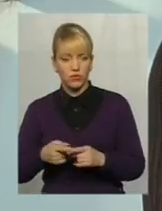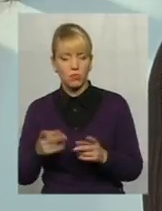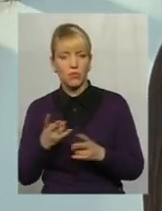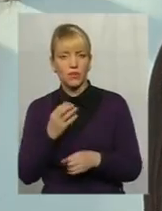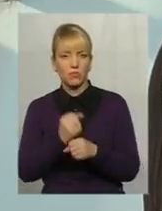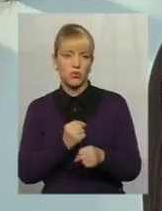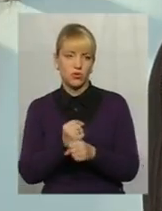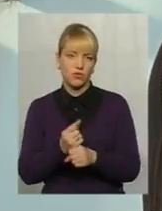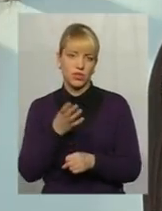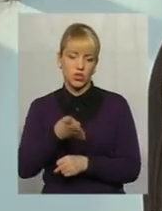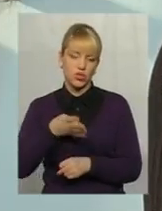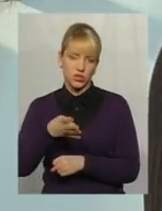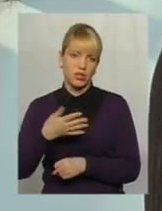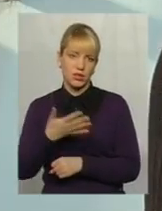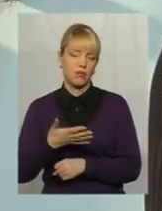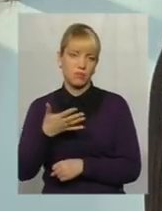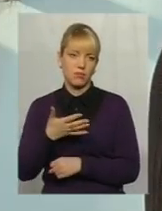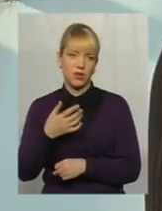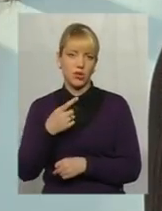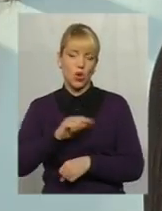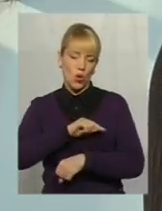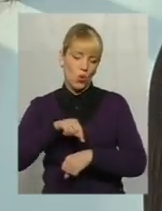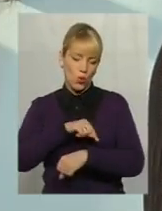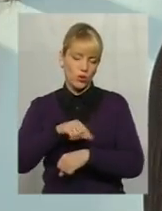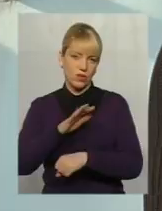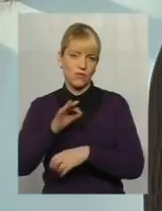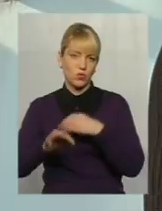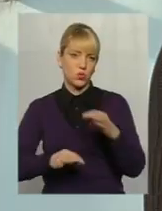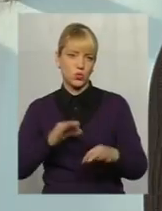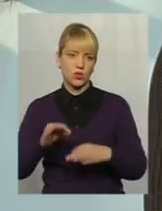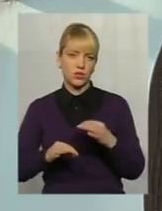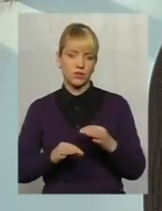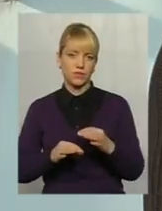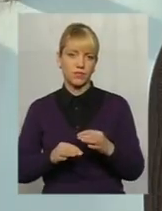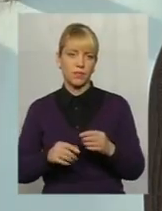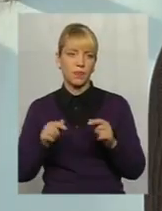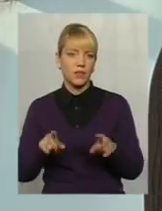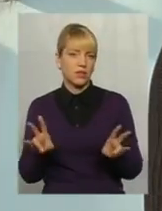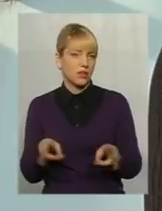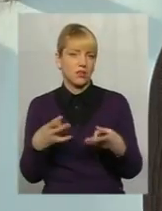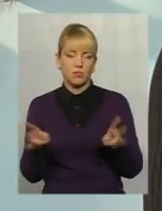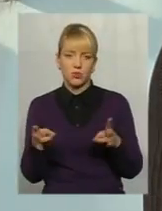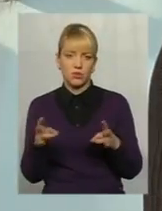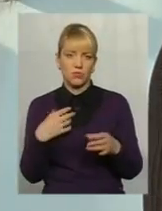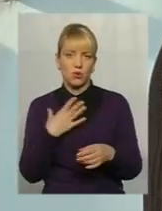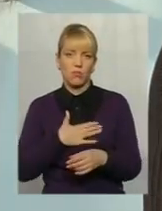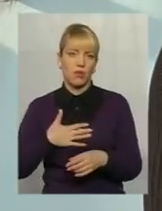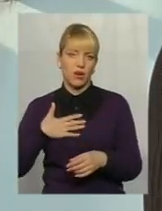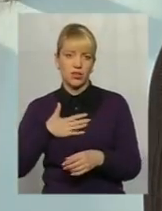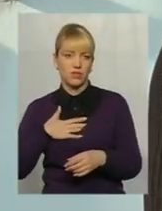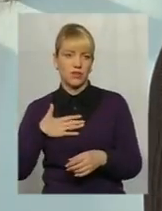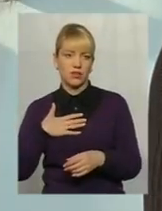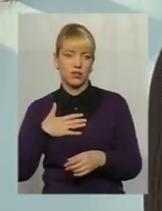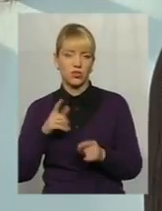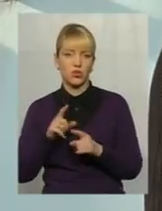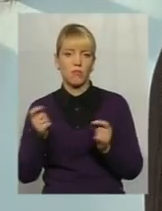працювати 4-5 годин в сутки. Це по-перше. І тут не потрібно переживати, що в нас буде